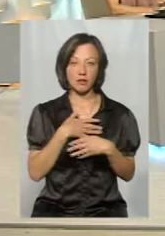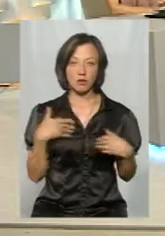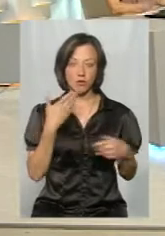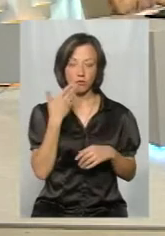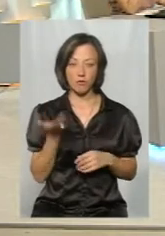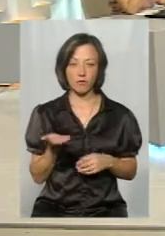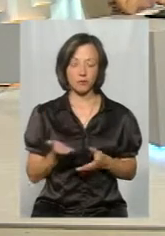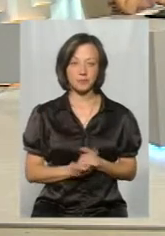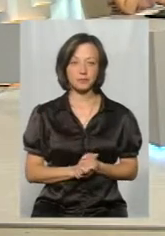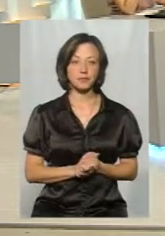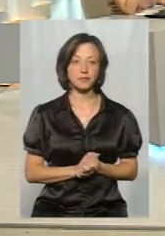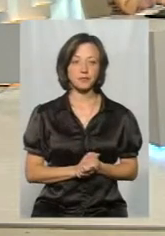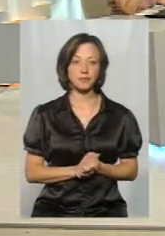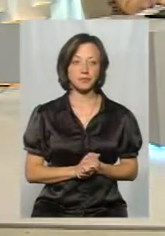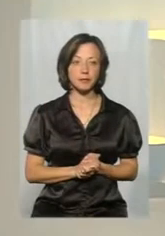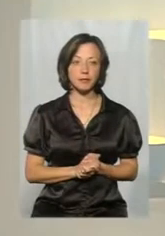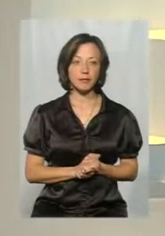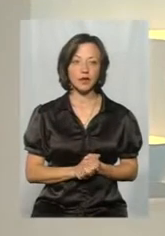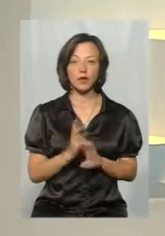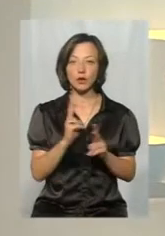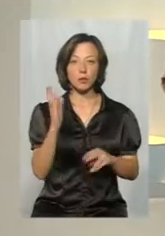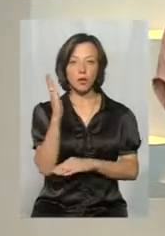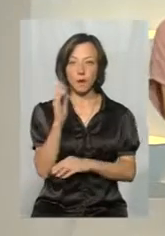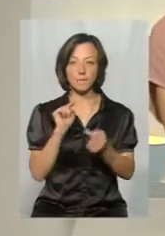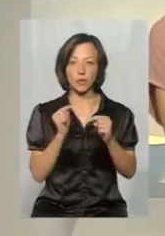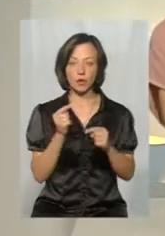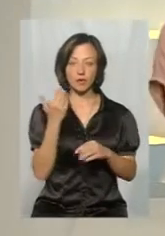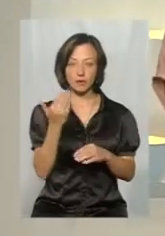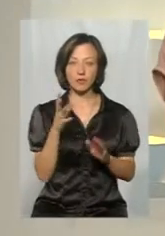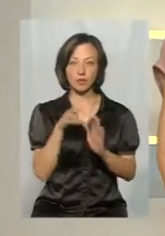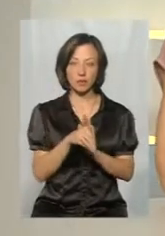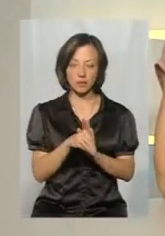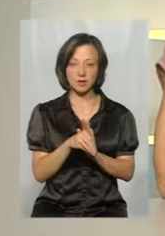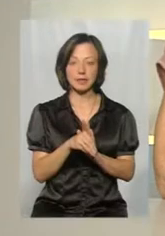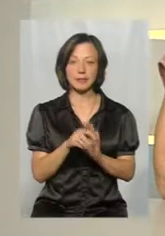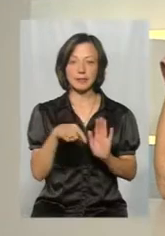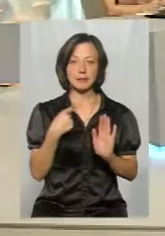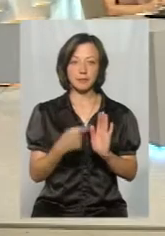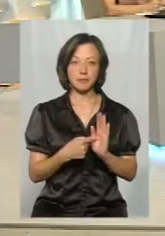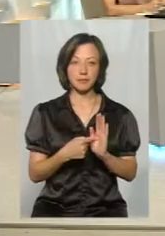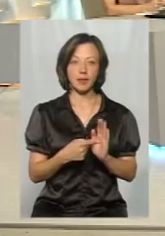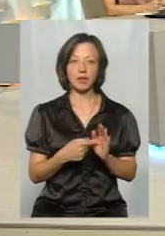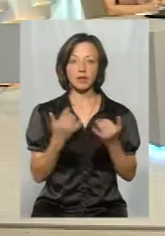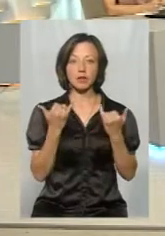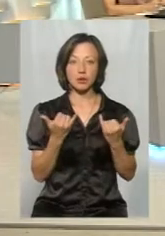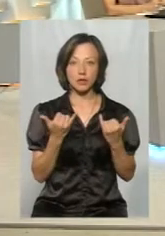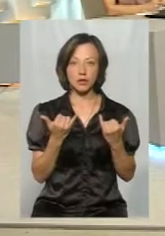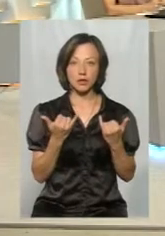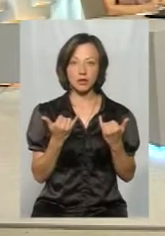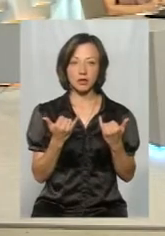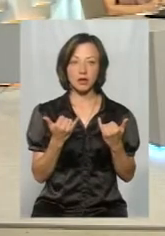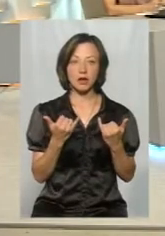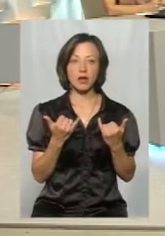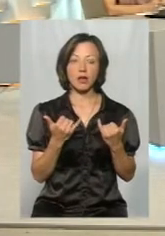доповідати. Пане Іване, але ніхто не проголосував проти, і ви в тому числі проти не проголосували. в нас сьогодні, от приїдет барин, барин нас